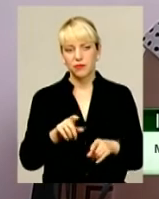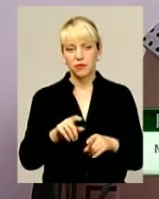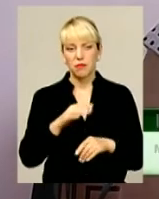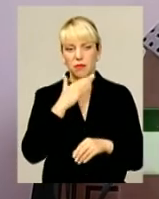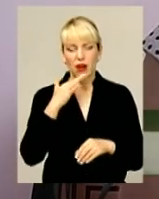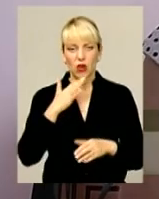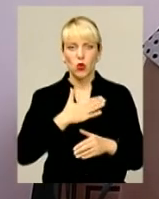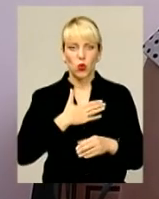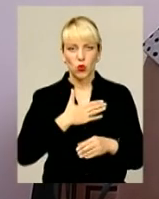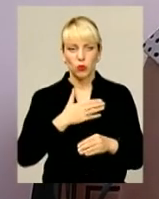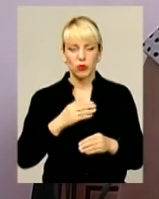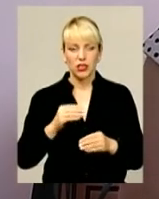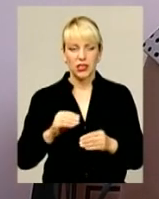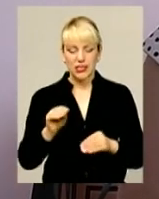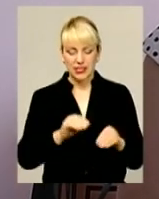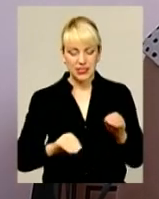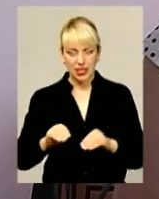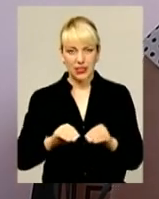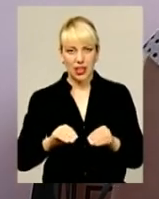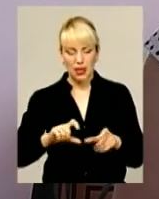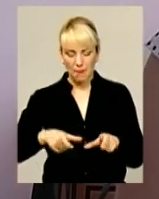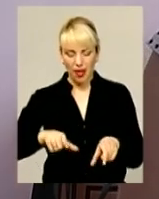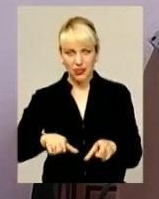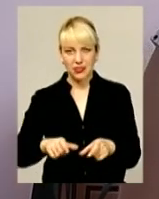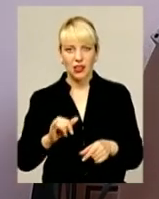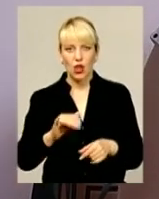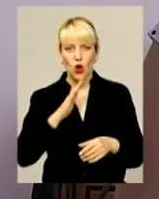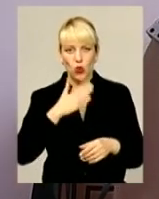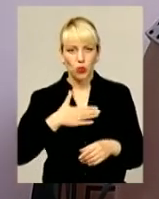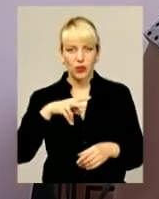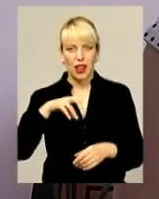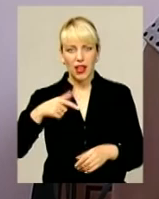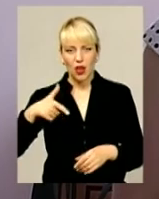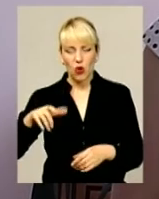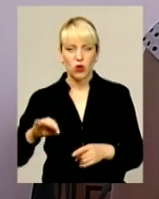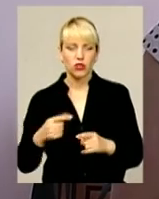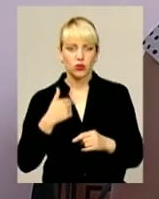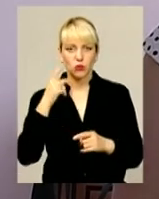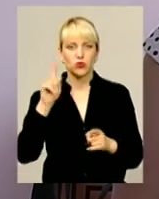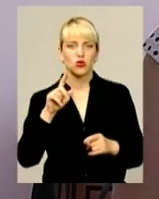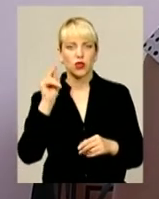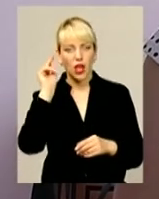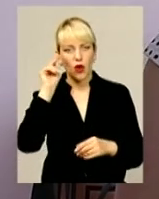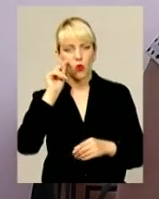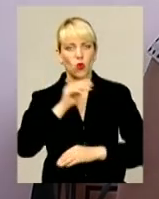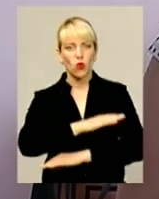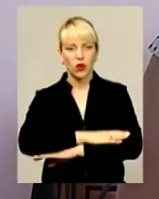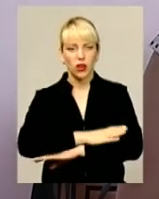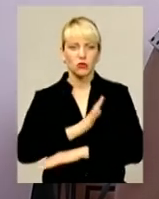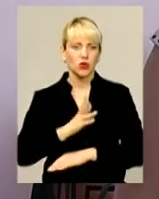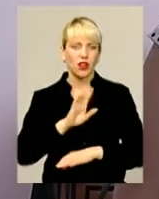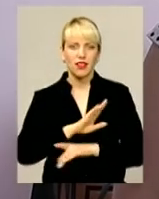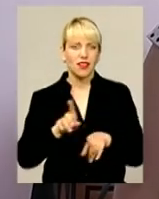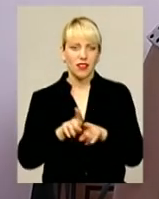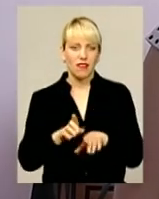любив складати, коли був молодший, пазли, потім він зараз любить складати лево. Тому я думаю, що йому на уроках буде не настільки